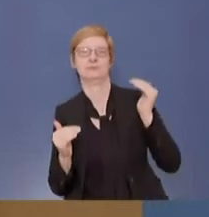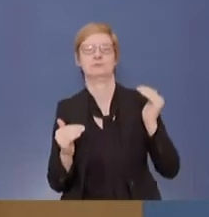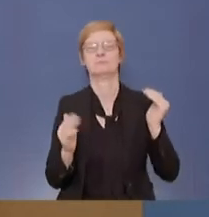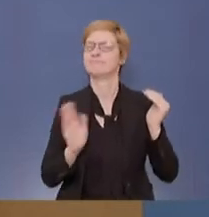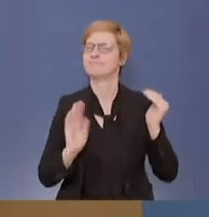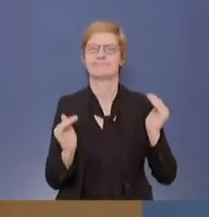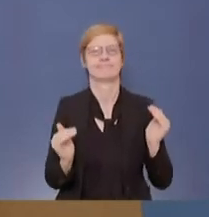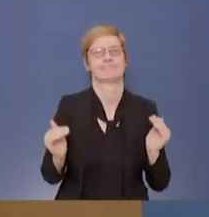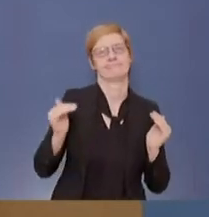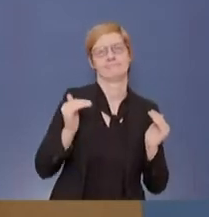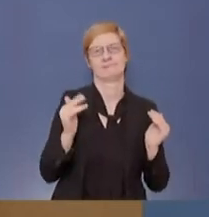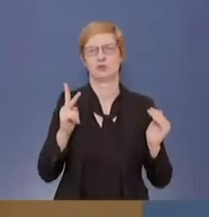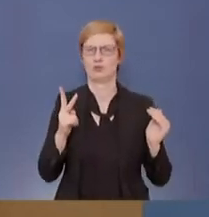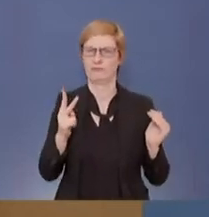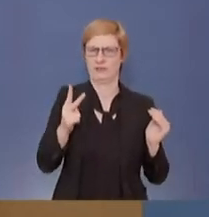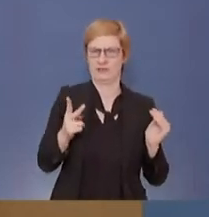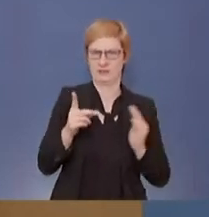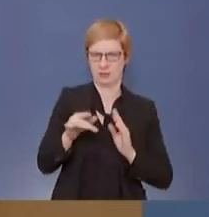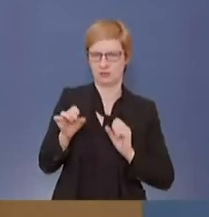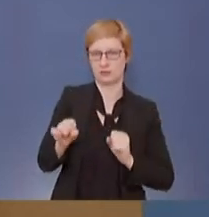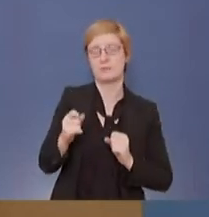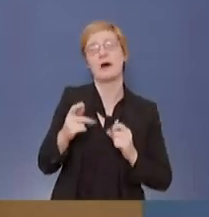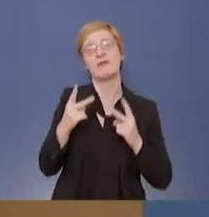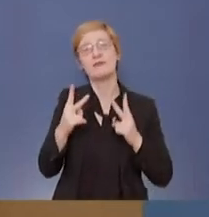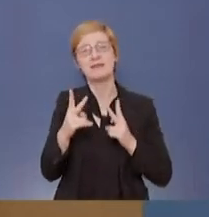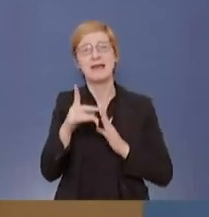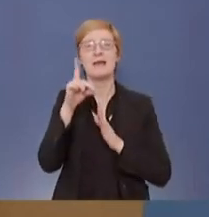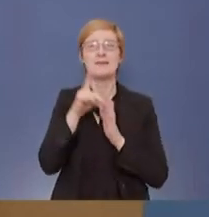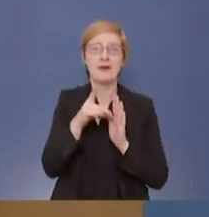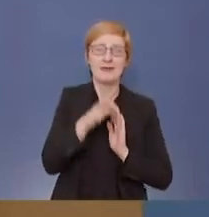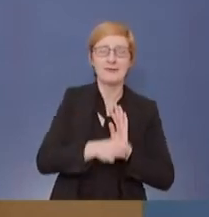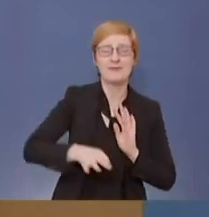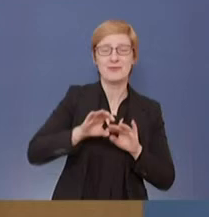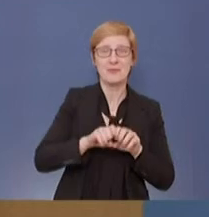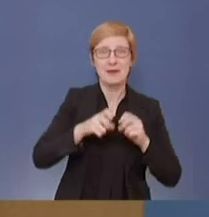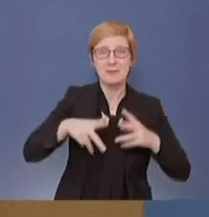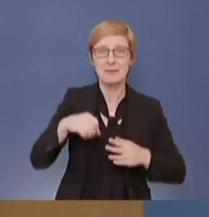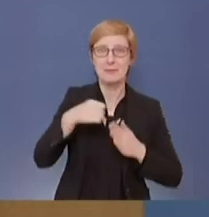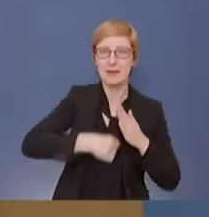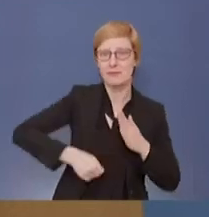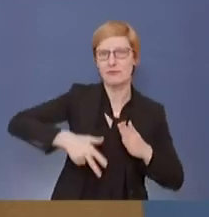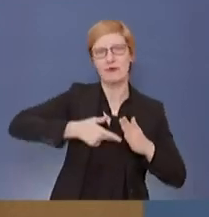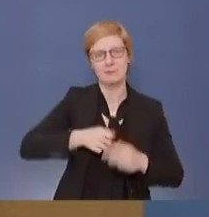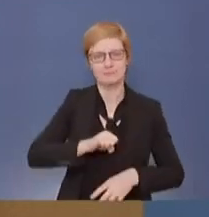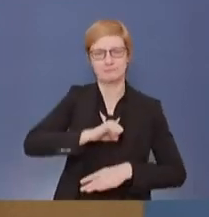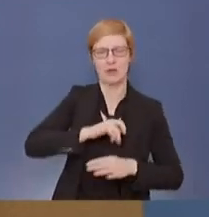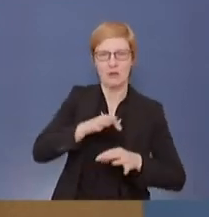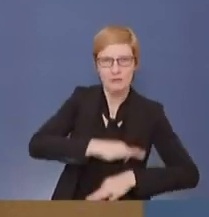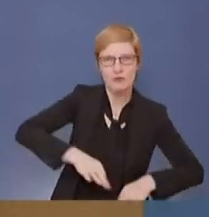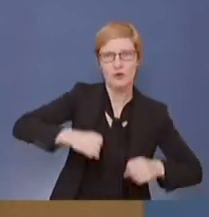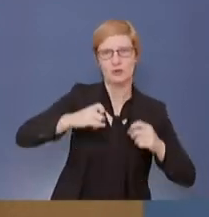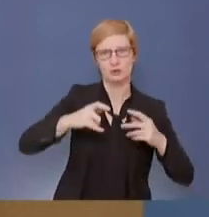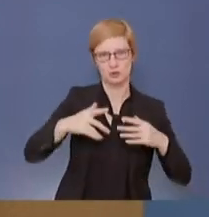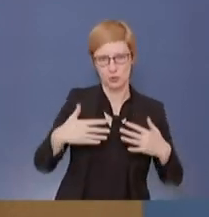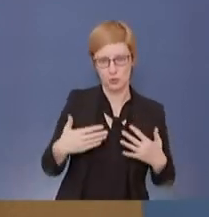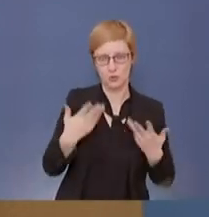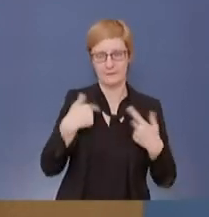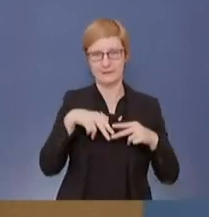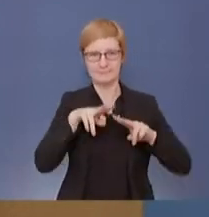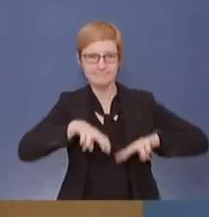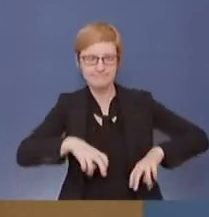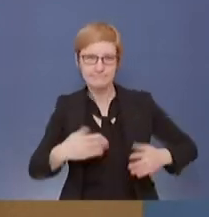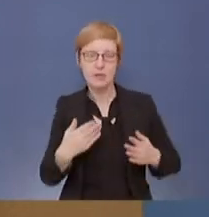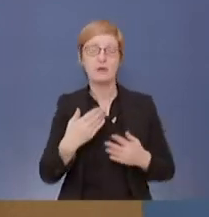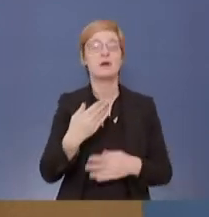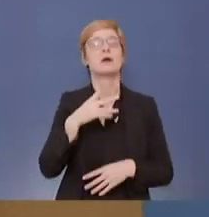sagt eben, dass die entscheidende Frage ist, welche Daten bringen uns bei der Pandemiebekämpfung wirklich weiter? Die Corona-Warn-App ist nur nützlich,